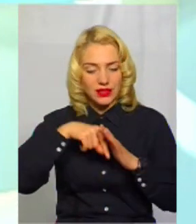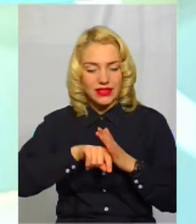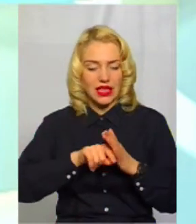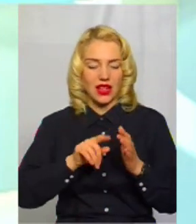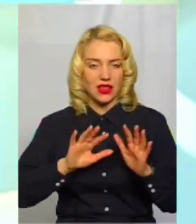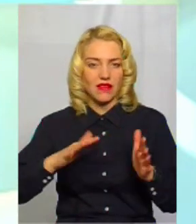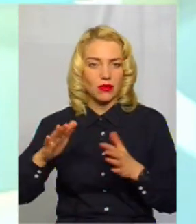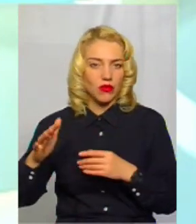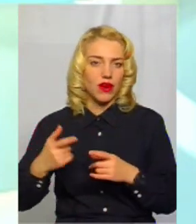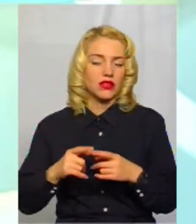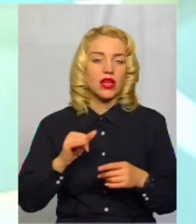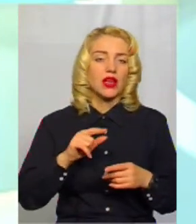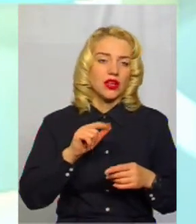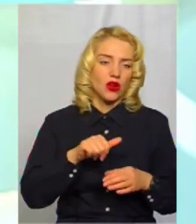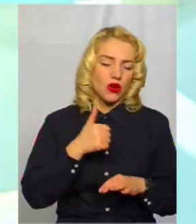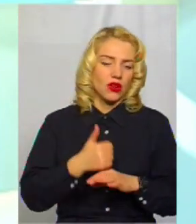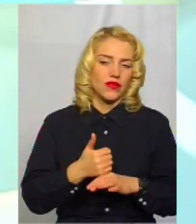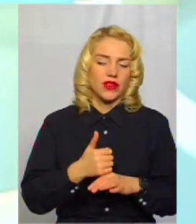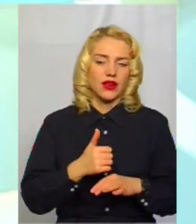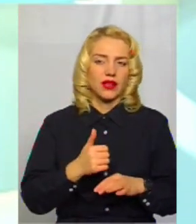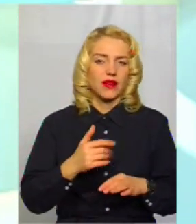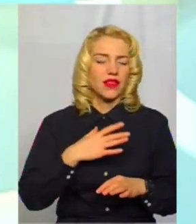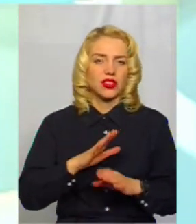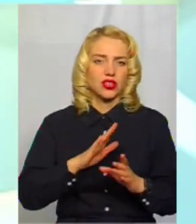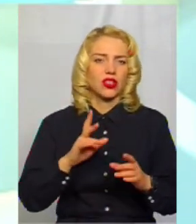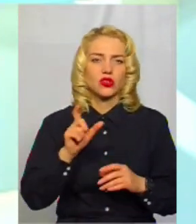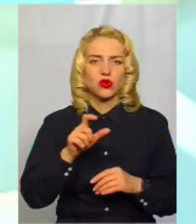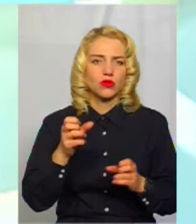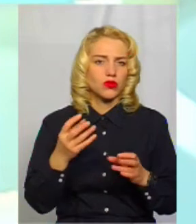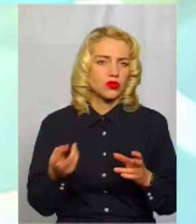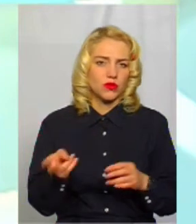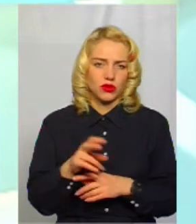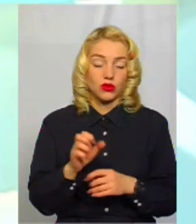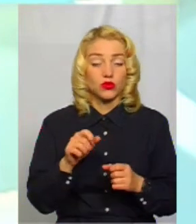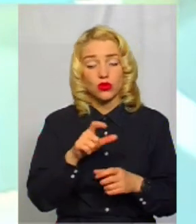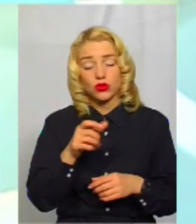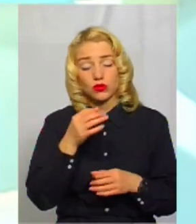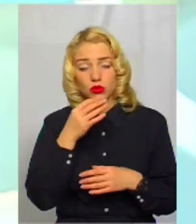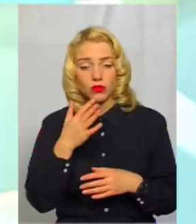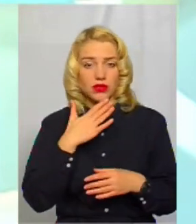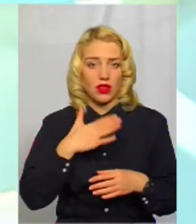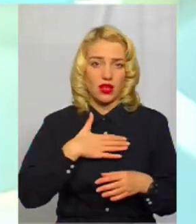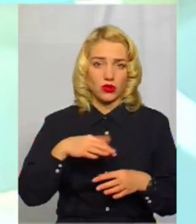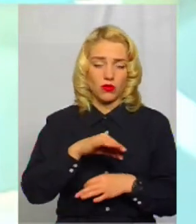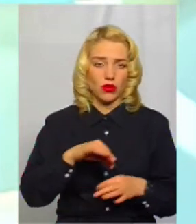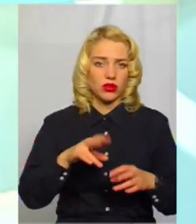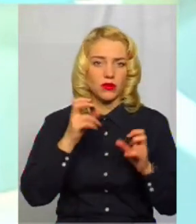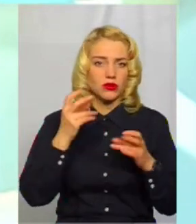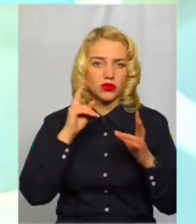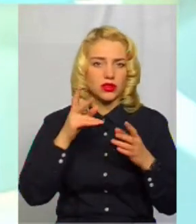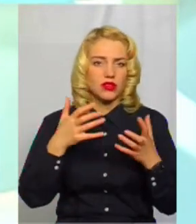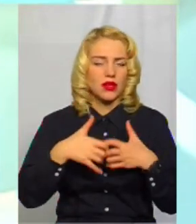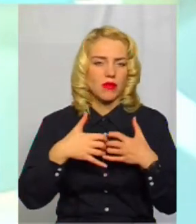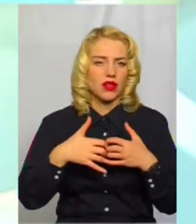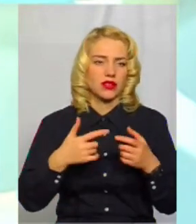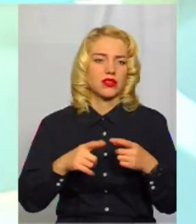просування, і не чекайте, що просто прийдуть. Людям, можливо, сподобається ваш проєкт, але вони не знають механізму, треба